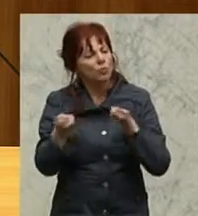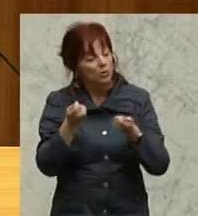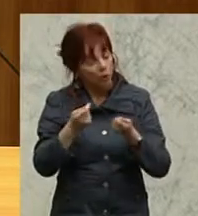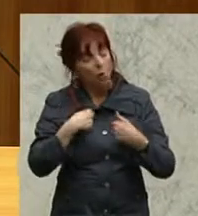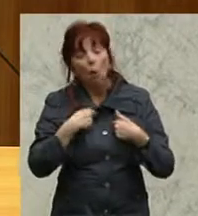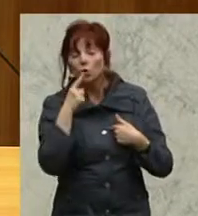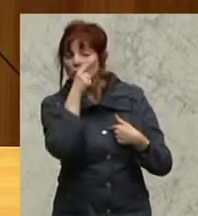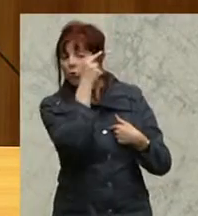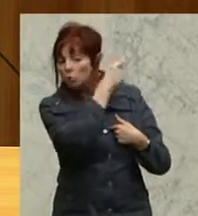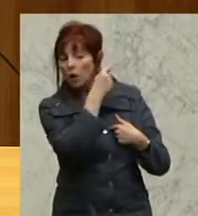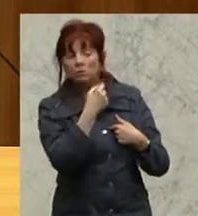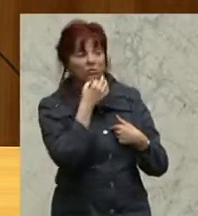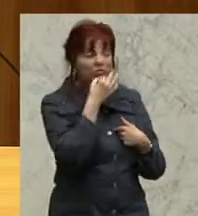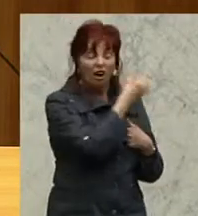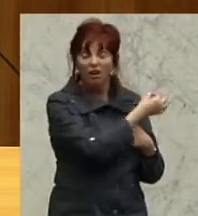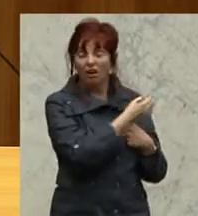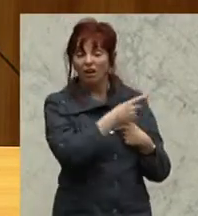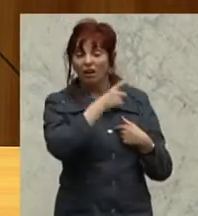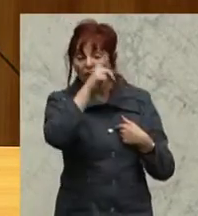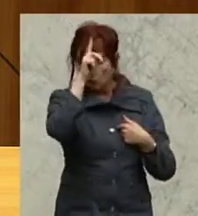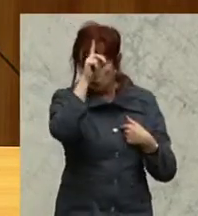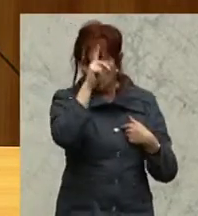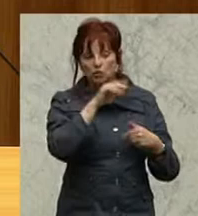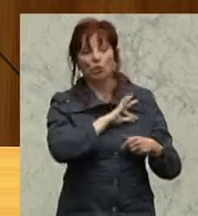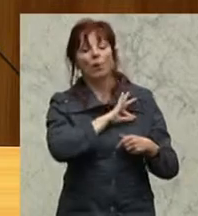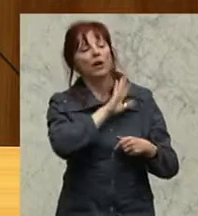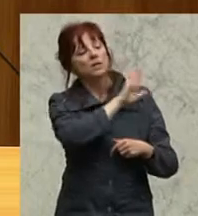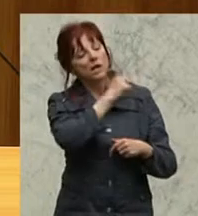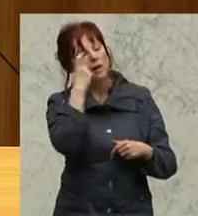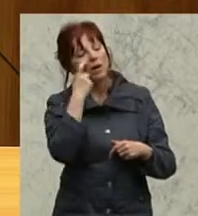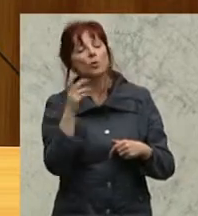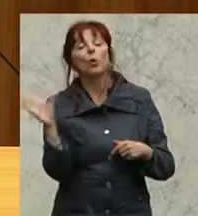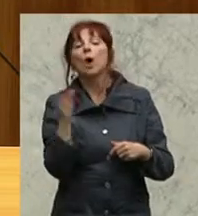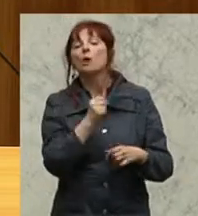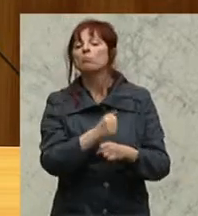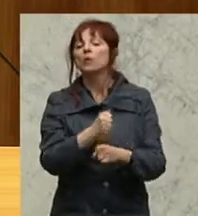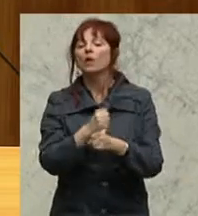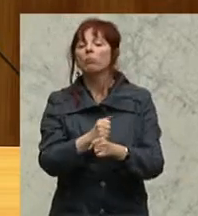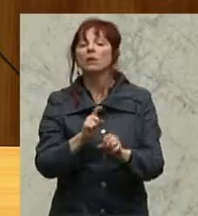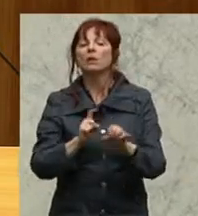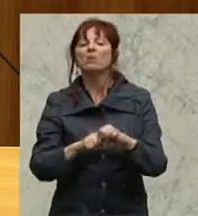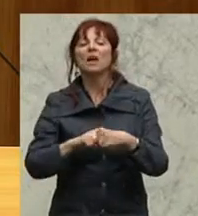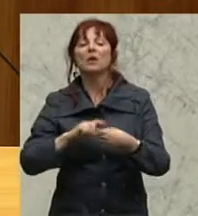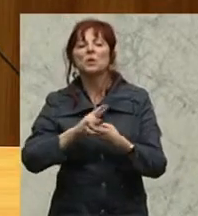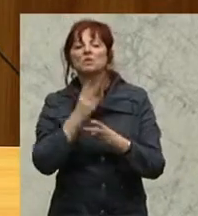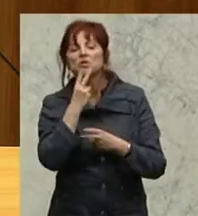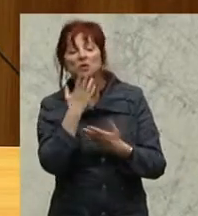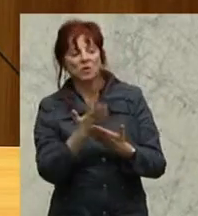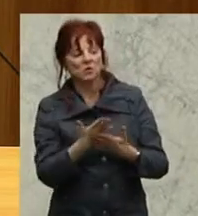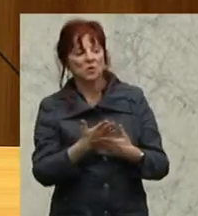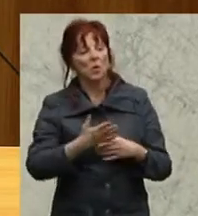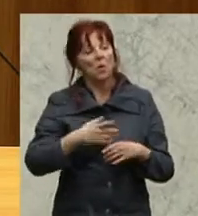deutschen Kollegen dazu zu sagen mit einer Mitarbeiterbeteiligung. Und ein Kollege aus der CSU gesagt, es ist maximal denkbar